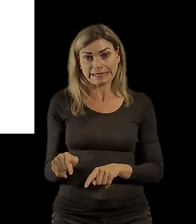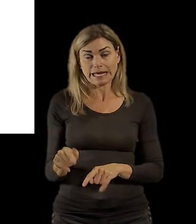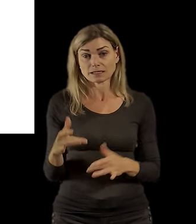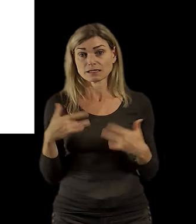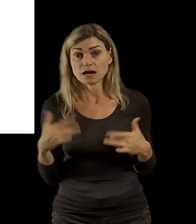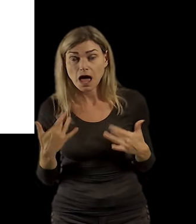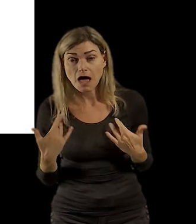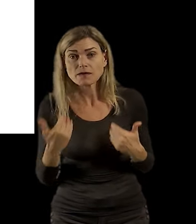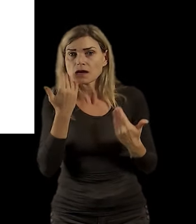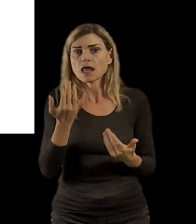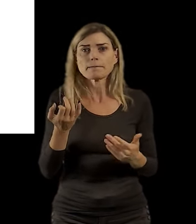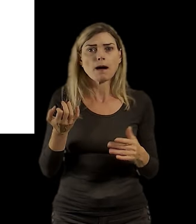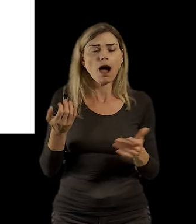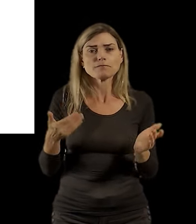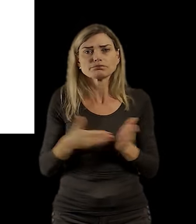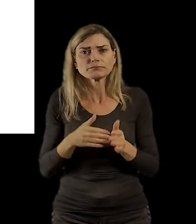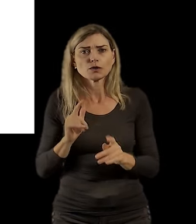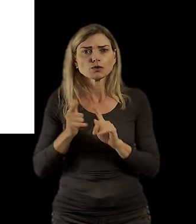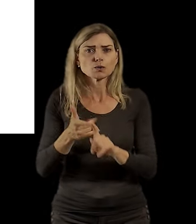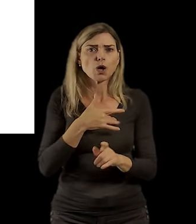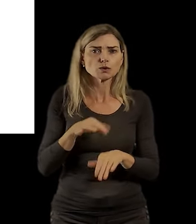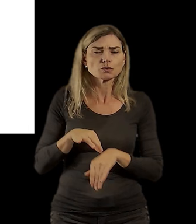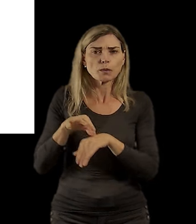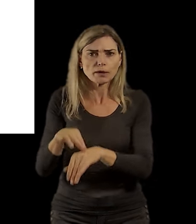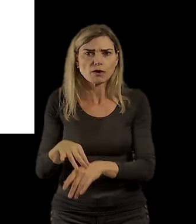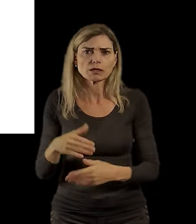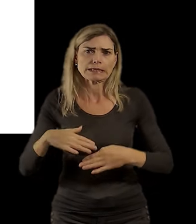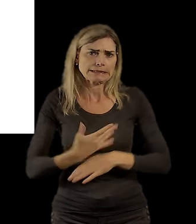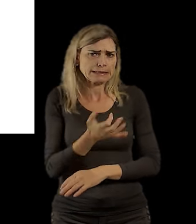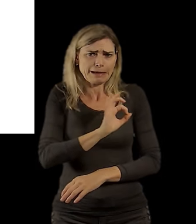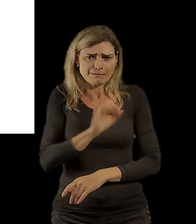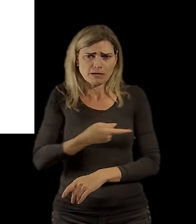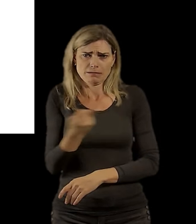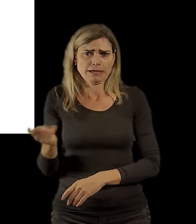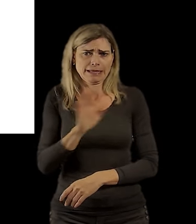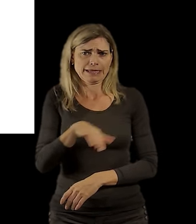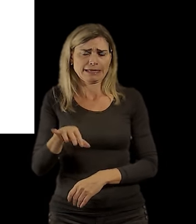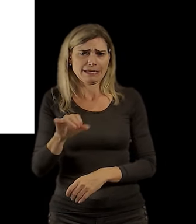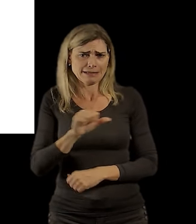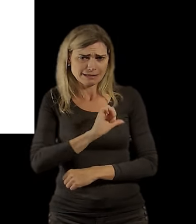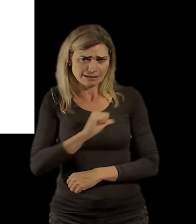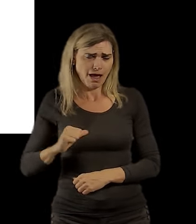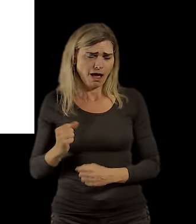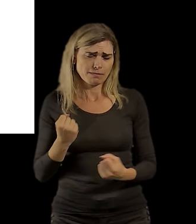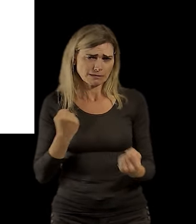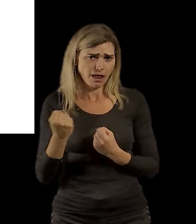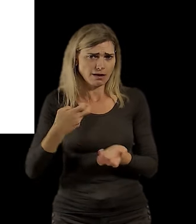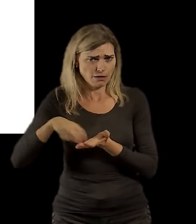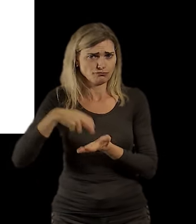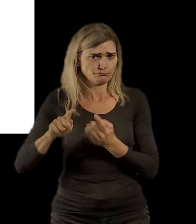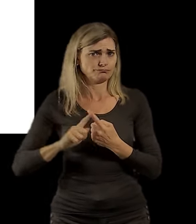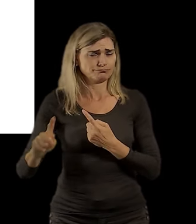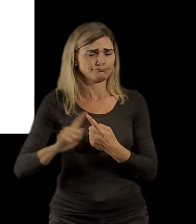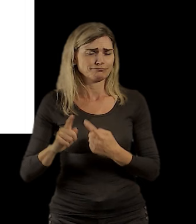potřebami, tak ideální je skutečně ta cesta do školy pěšky. Kromě toho, další novou propojkou